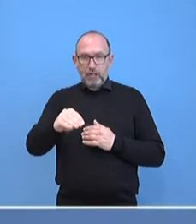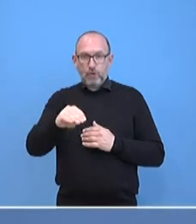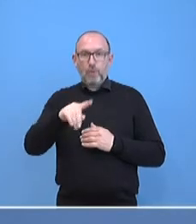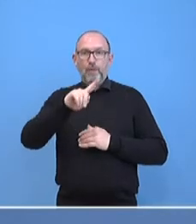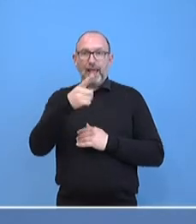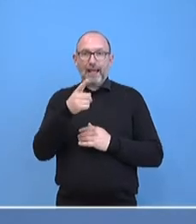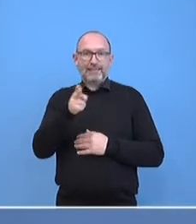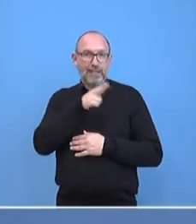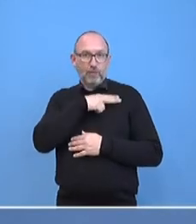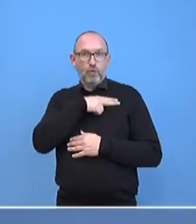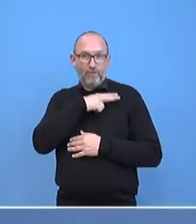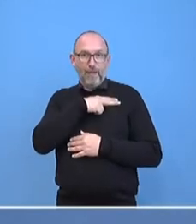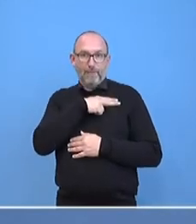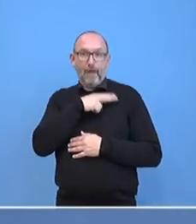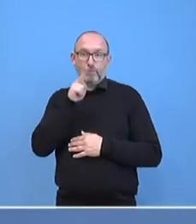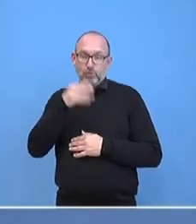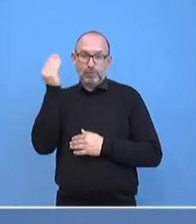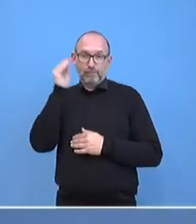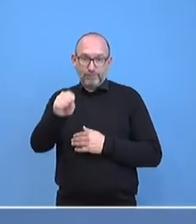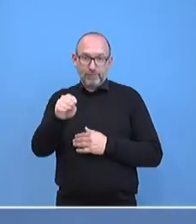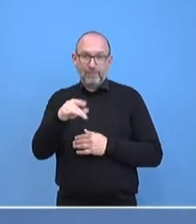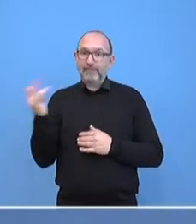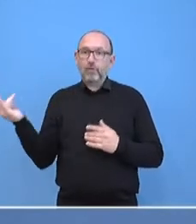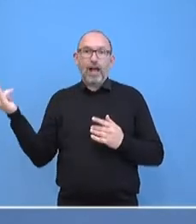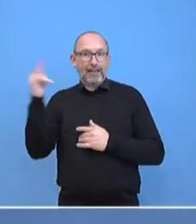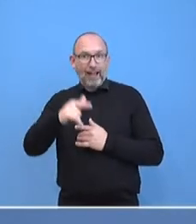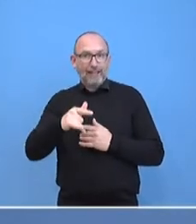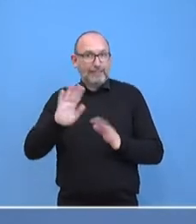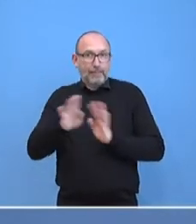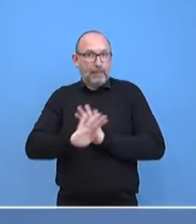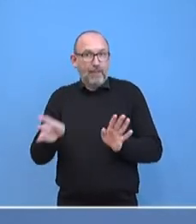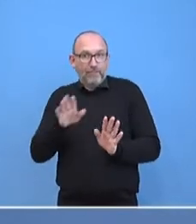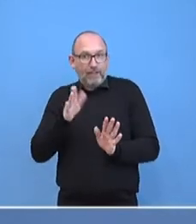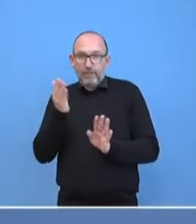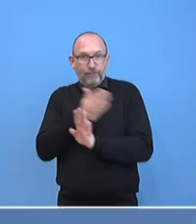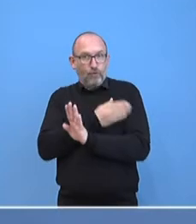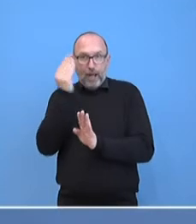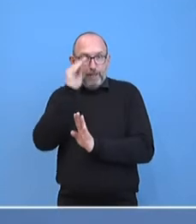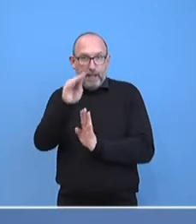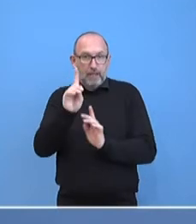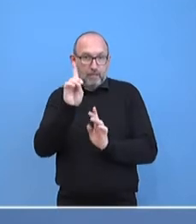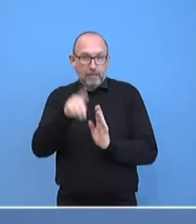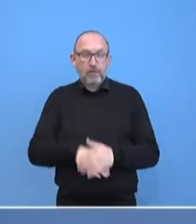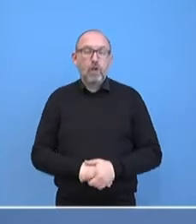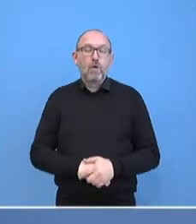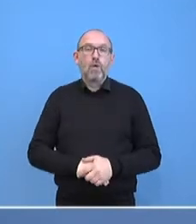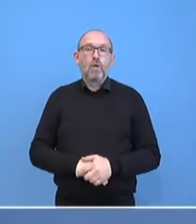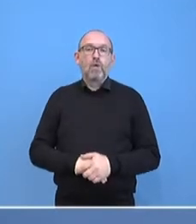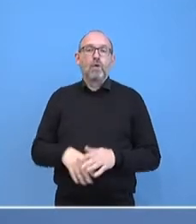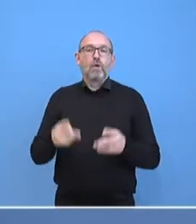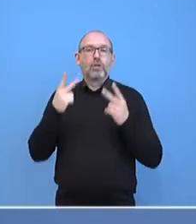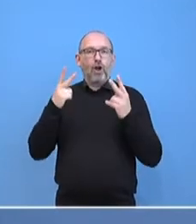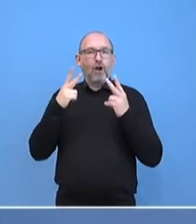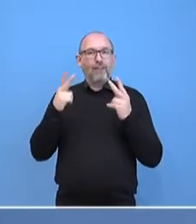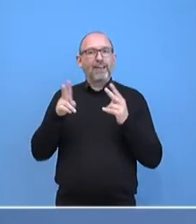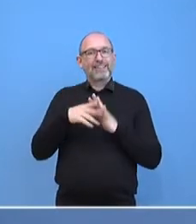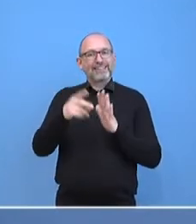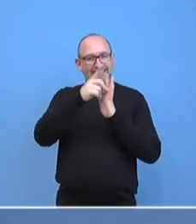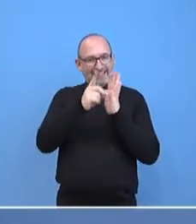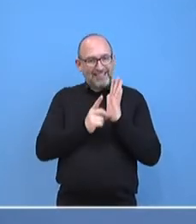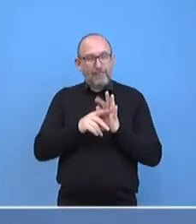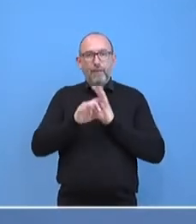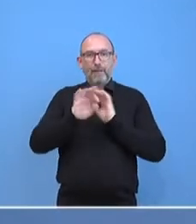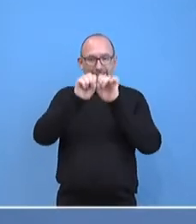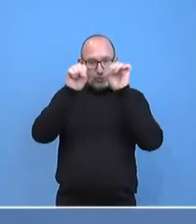keine Einreise mehr geben wird. Und die dann auch ein noch verbessertes System der Weitergabe dieser Daten